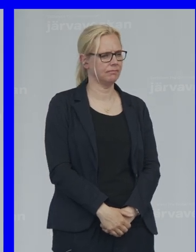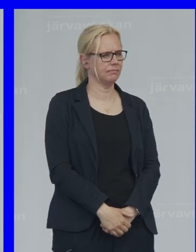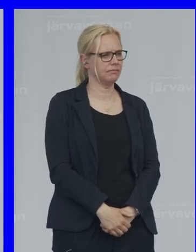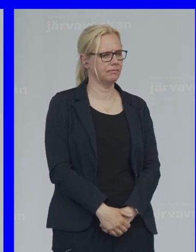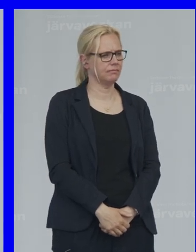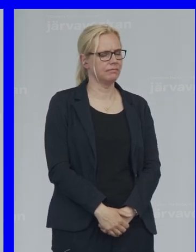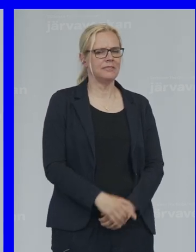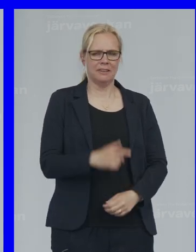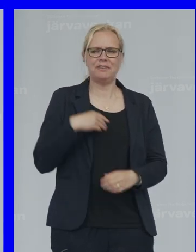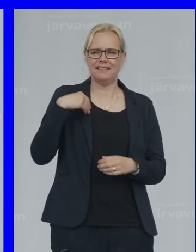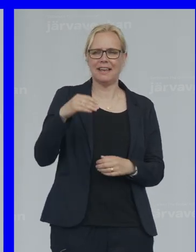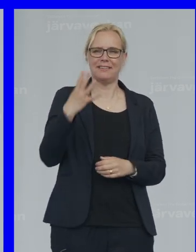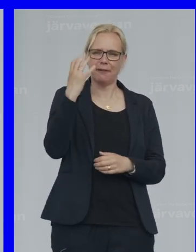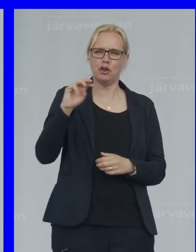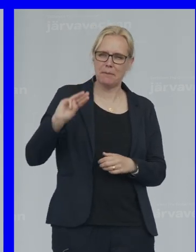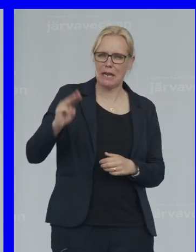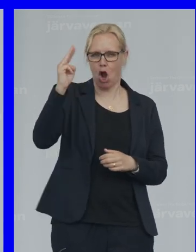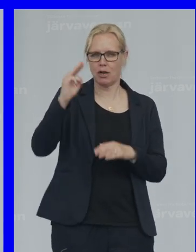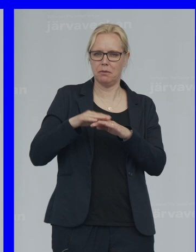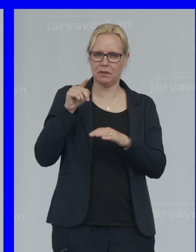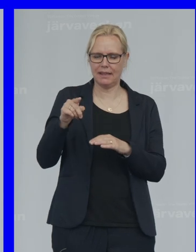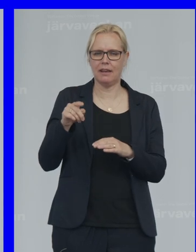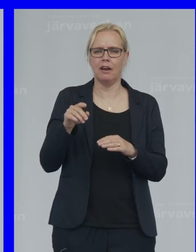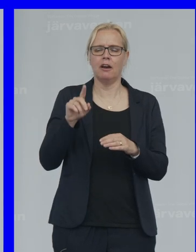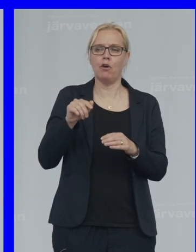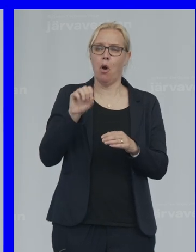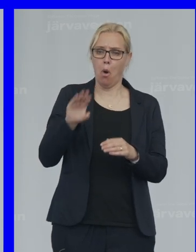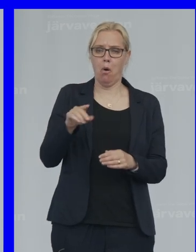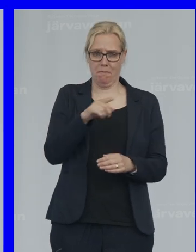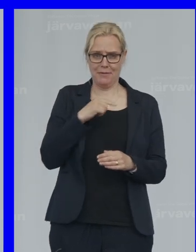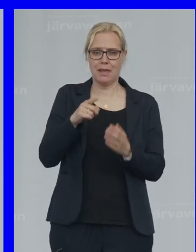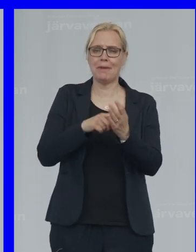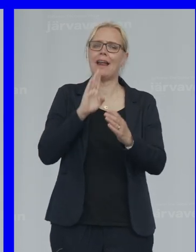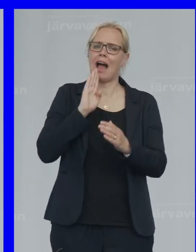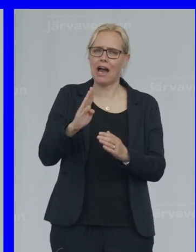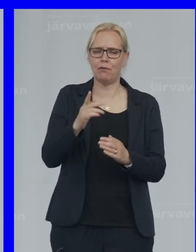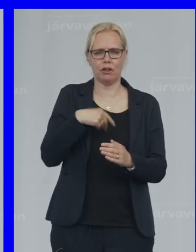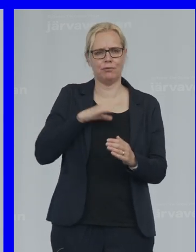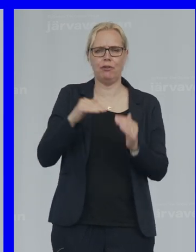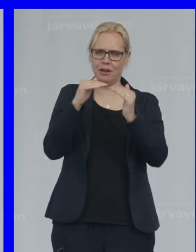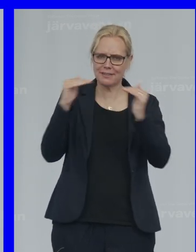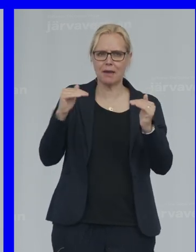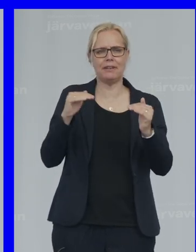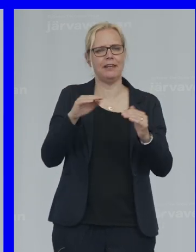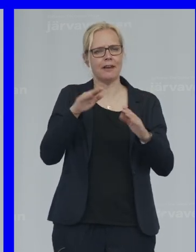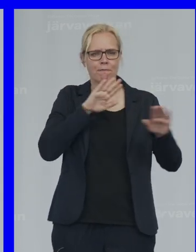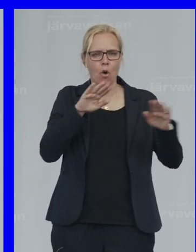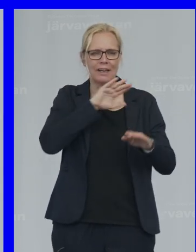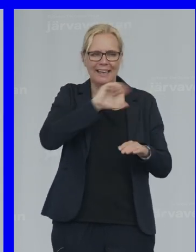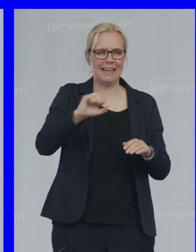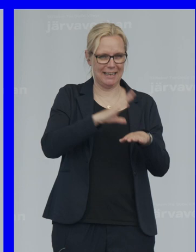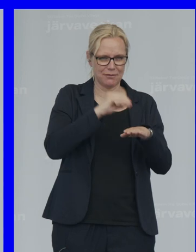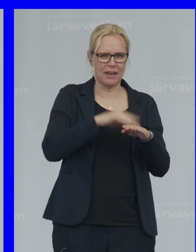Vi satsar 40 miljarder På detta För om vi Menar allvar Med att vilja ha En jämlik vård I hela landet